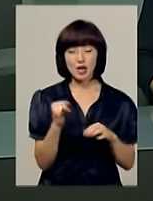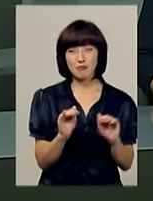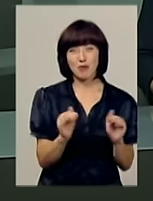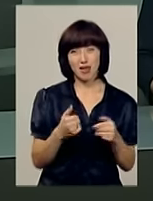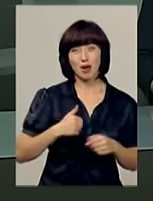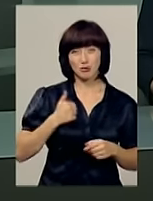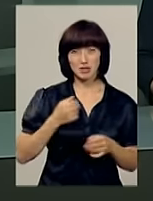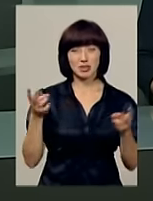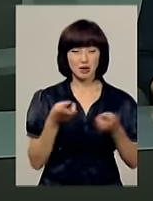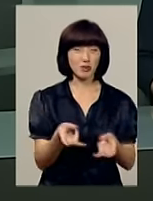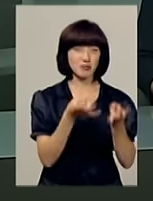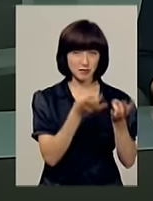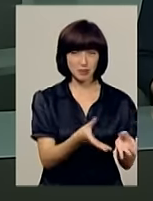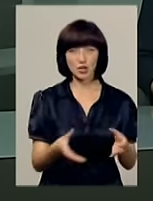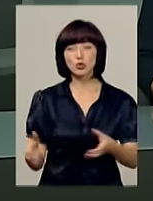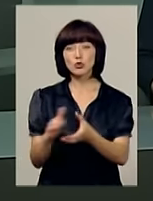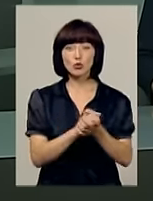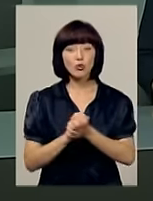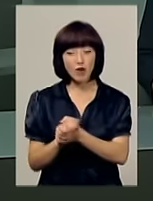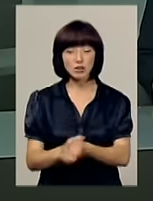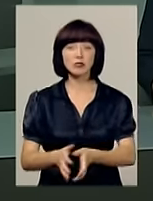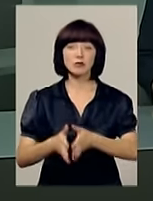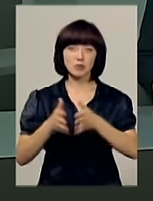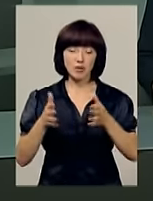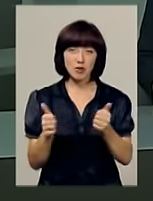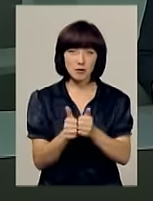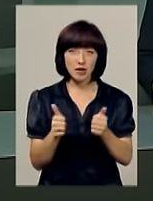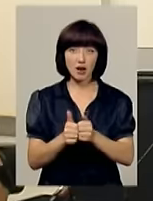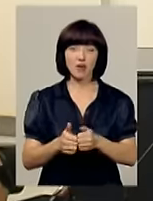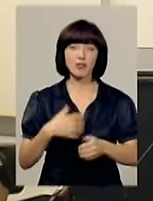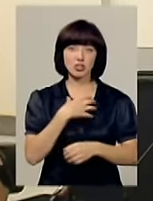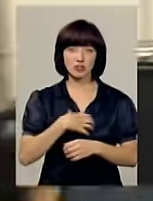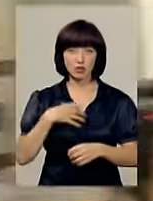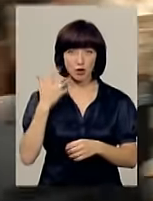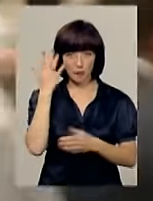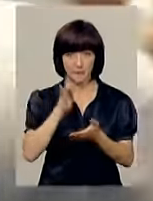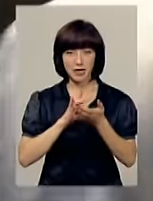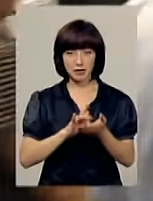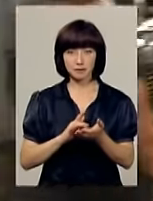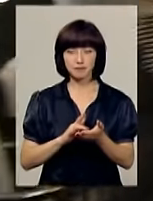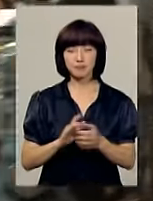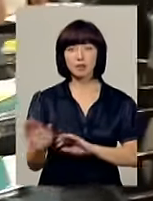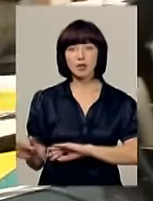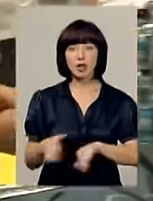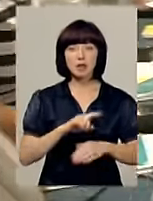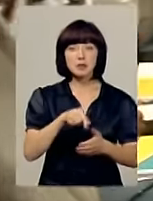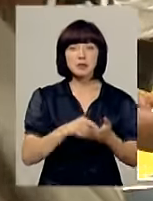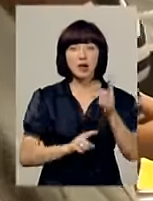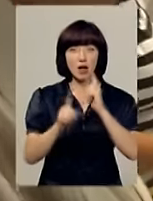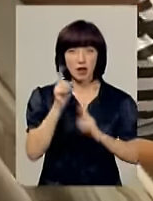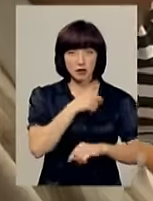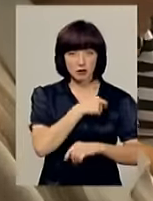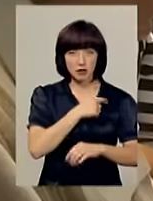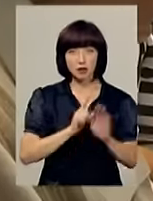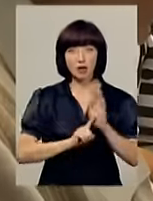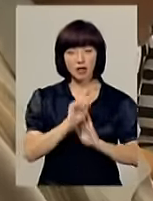амбіції треба полишити, згрутувавшись довкола важливішої мети. Чергова сесія Хмельницької міської ради розпочалася